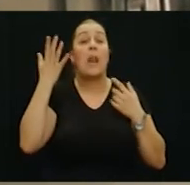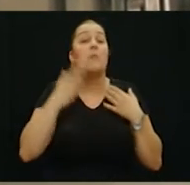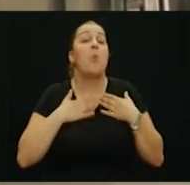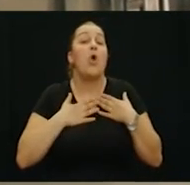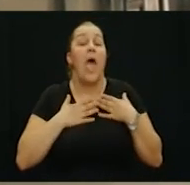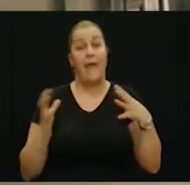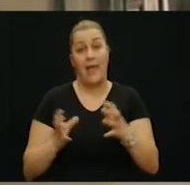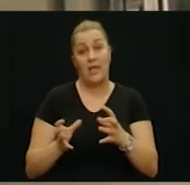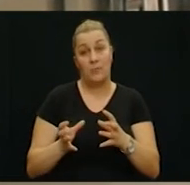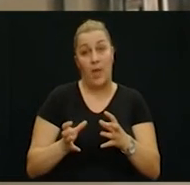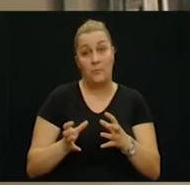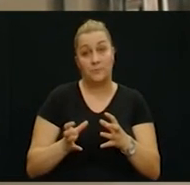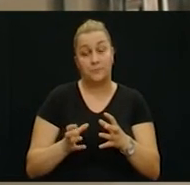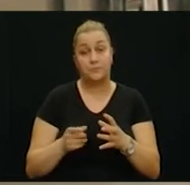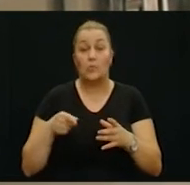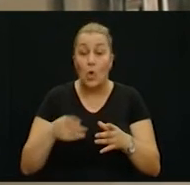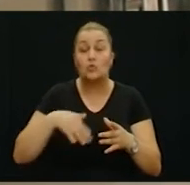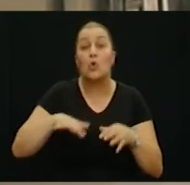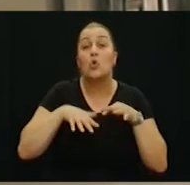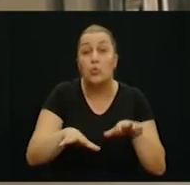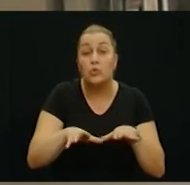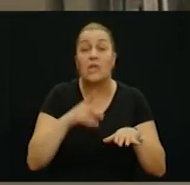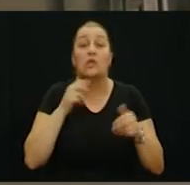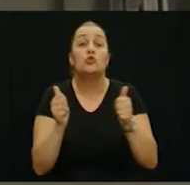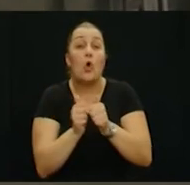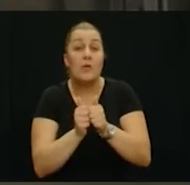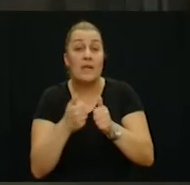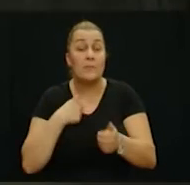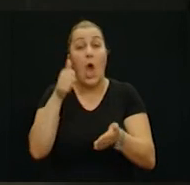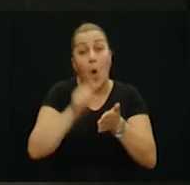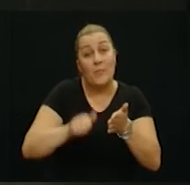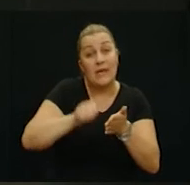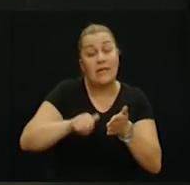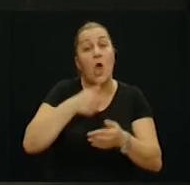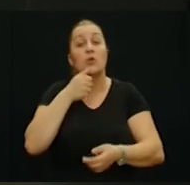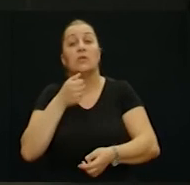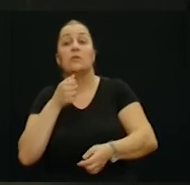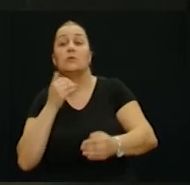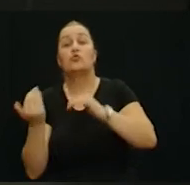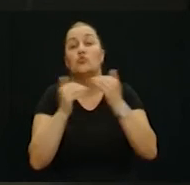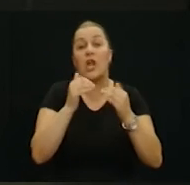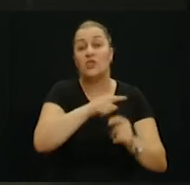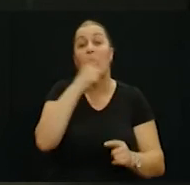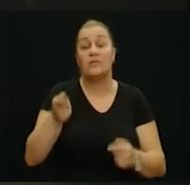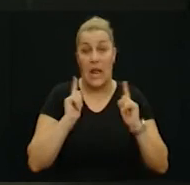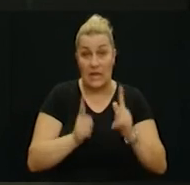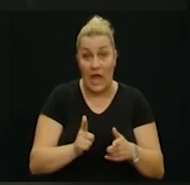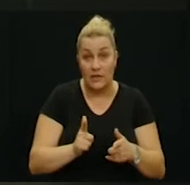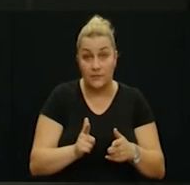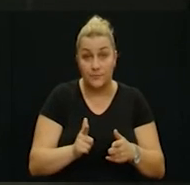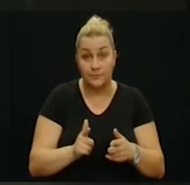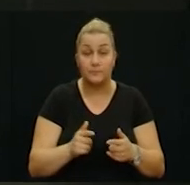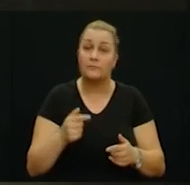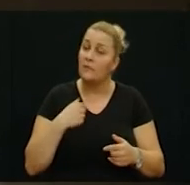to je bila moja ekipa. Znači, to su ljudi s kojima sam ja operirao i radio i surađivao čitav rat.